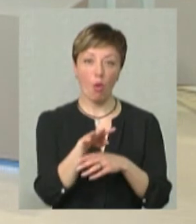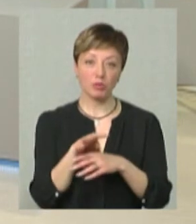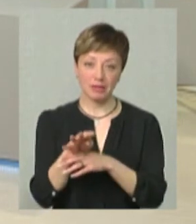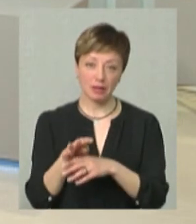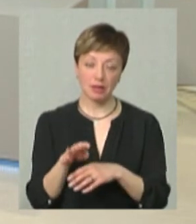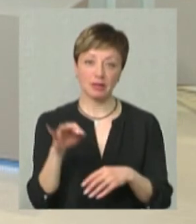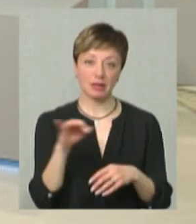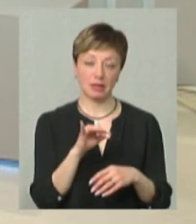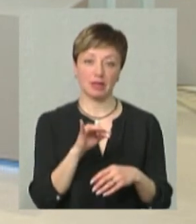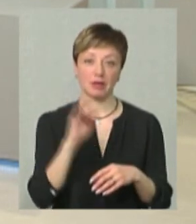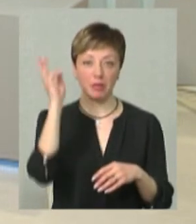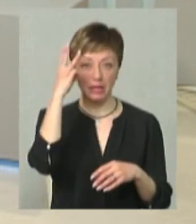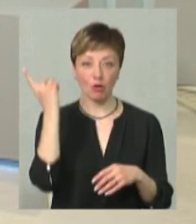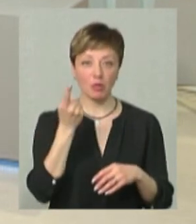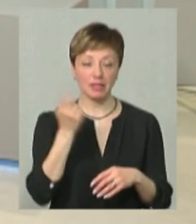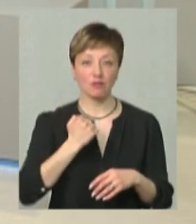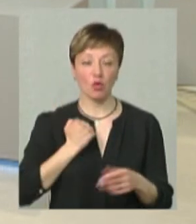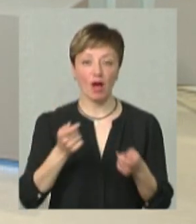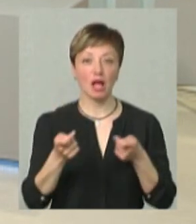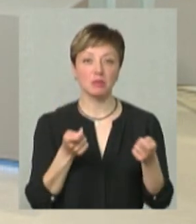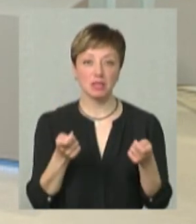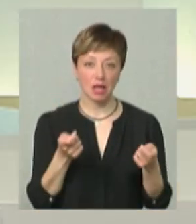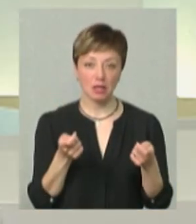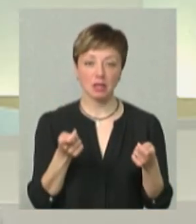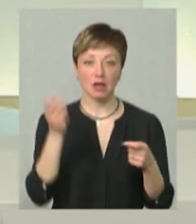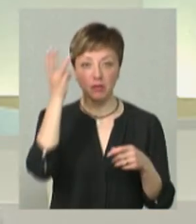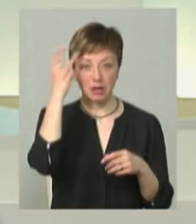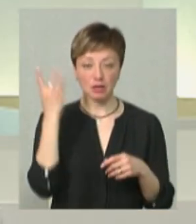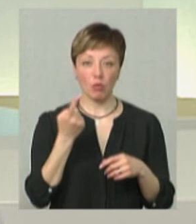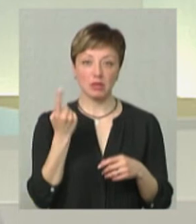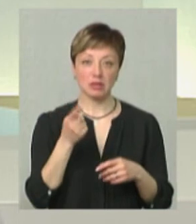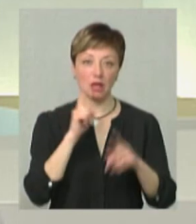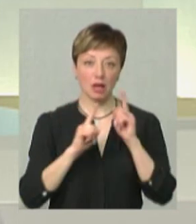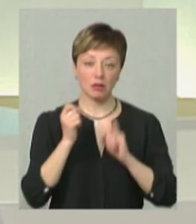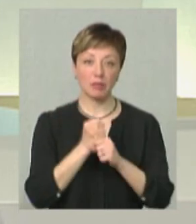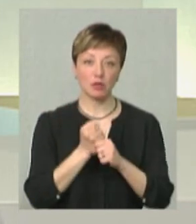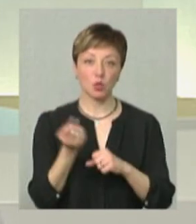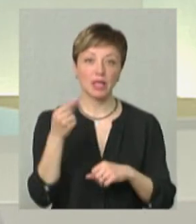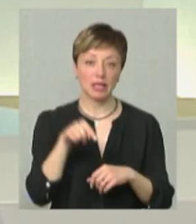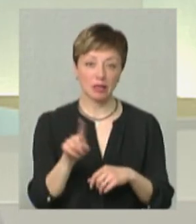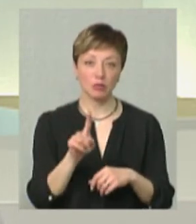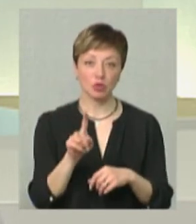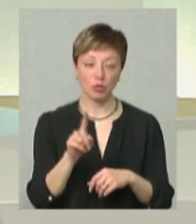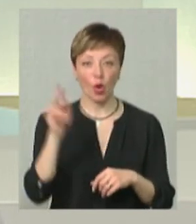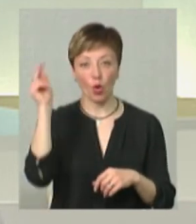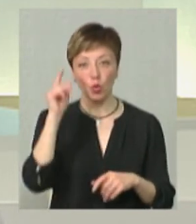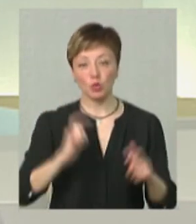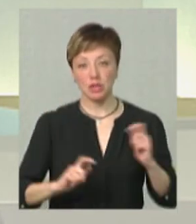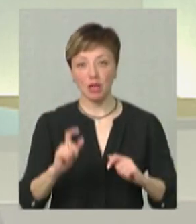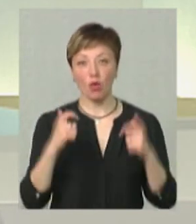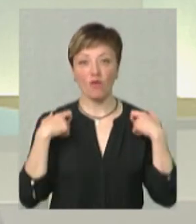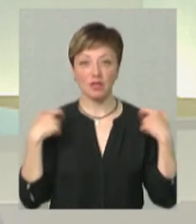І Хмельницька обласна військова адміністрація, Хмельницька обласна рада працюють над тим, щоб і курсантам, і